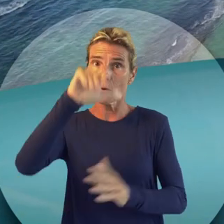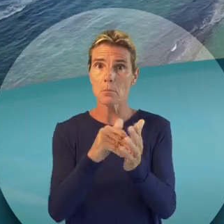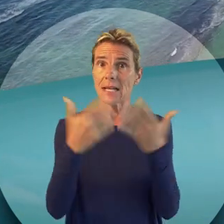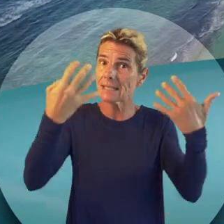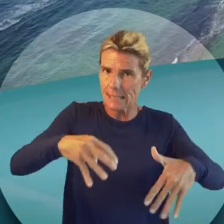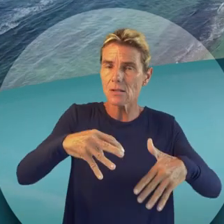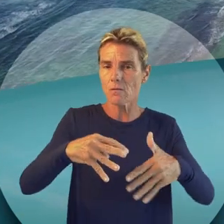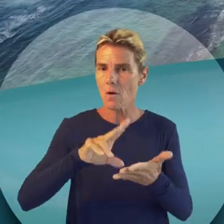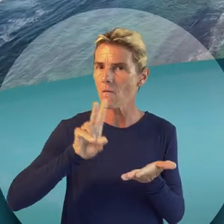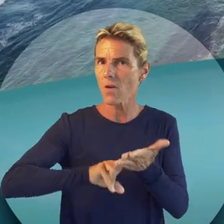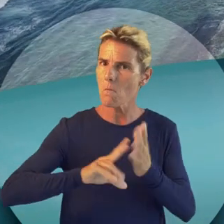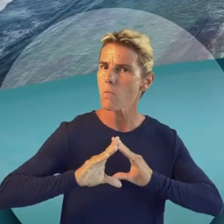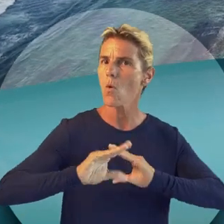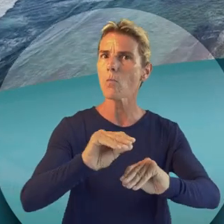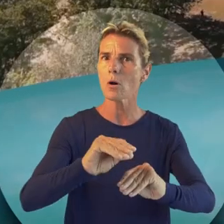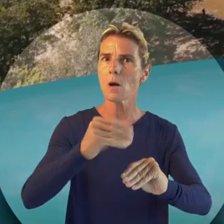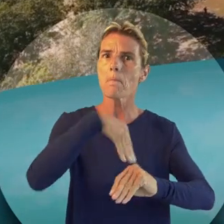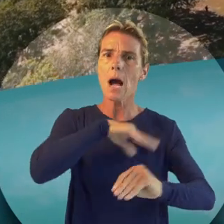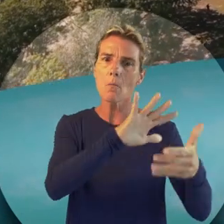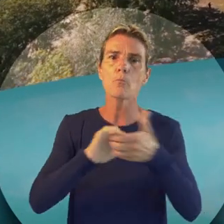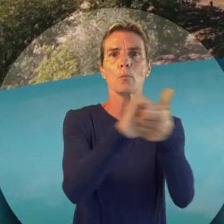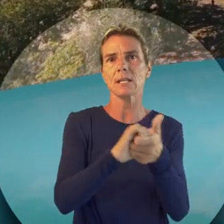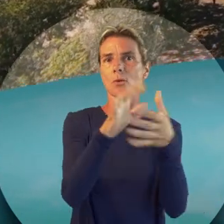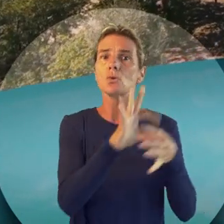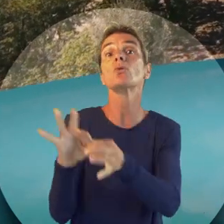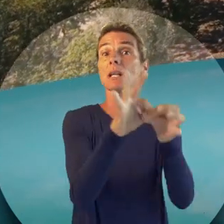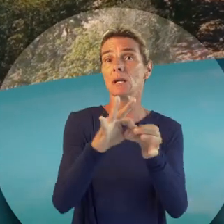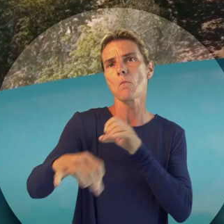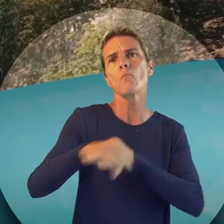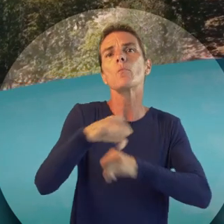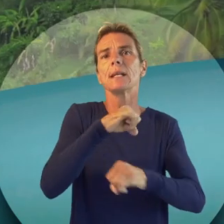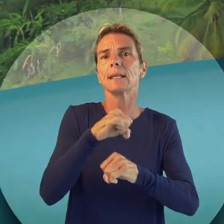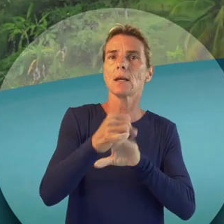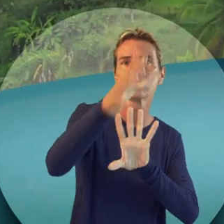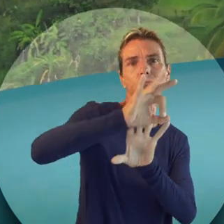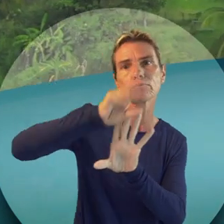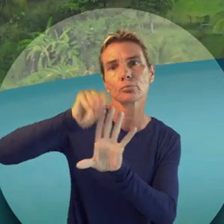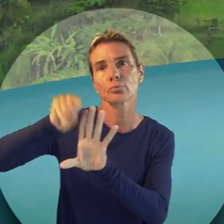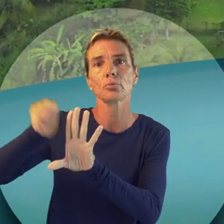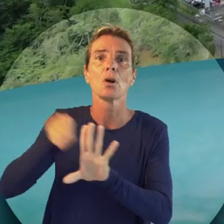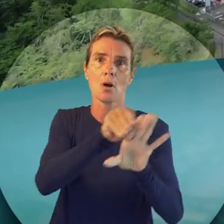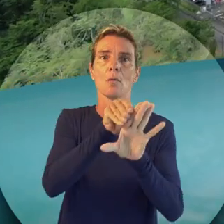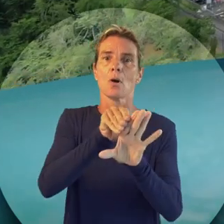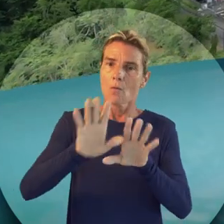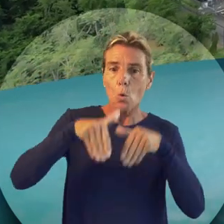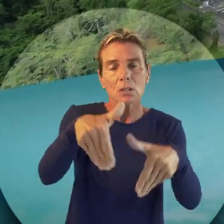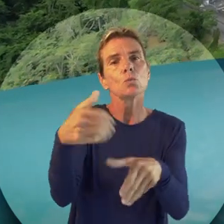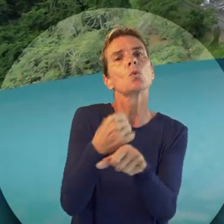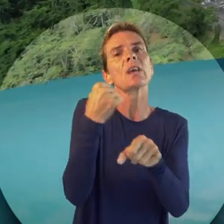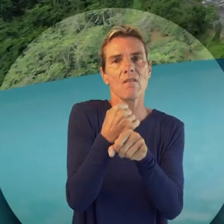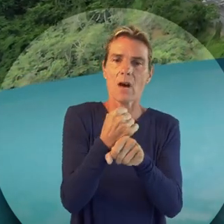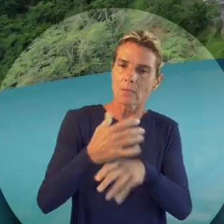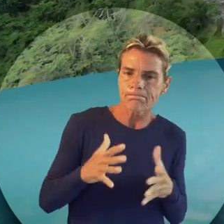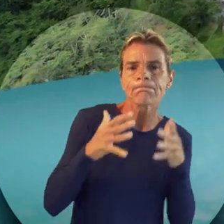2019 sera une réalité facilitée à la coopération, la solidarité et la mobilité entre les États membres. Nous poursuivons le